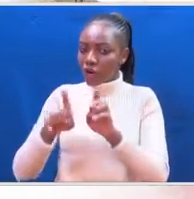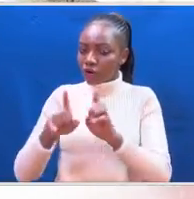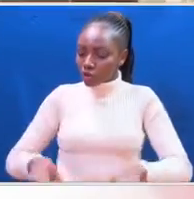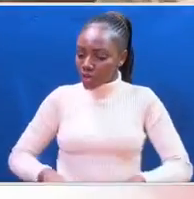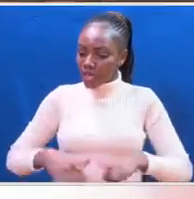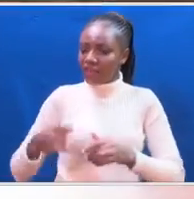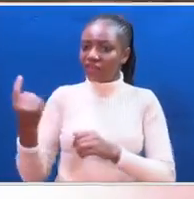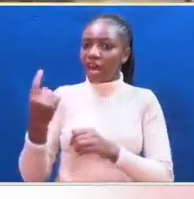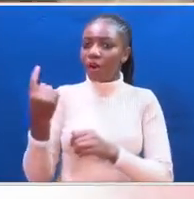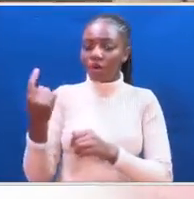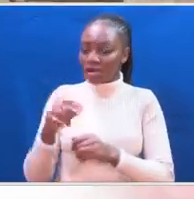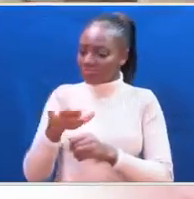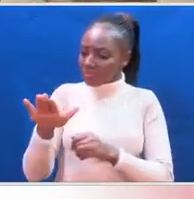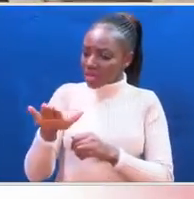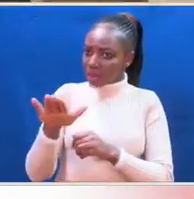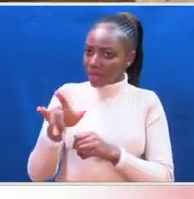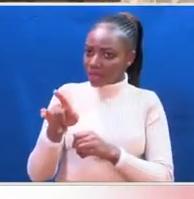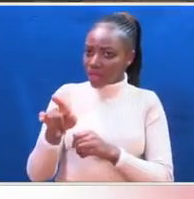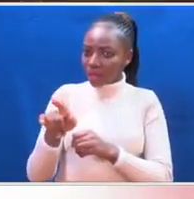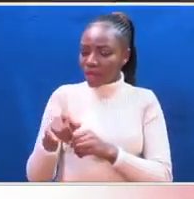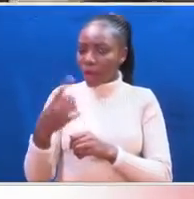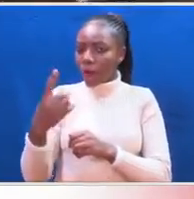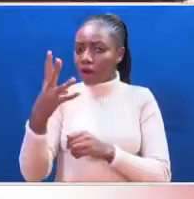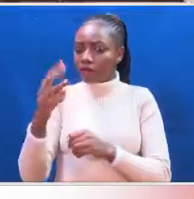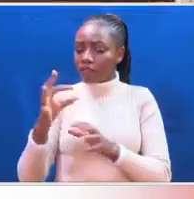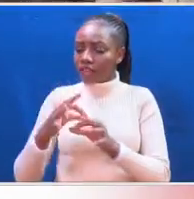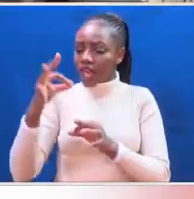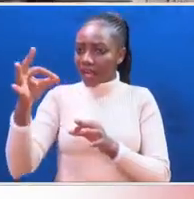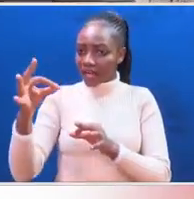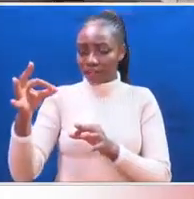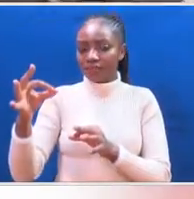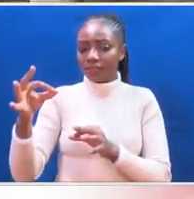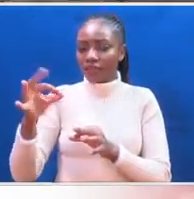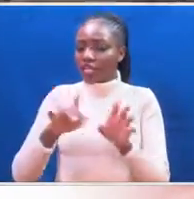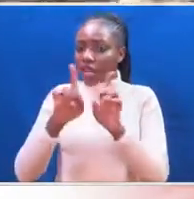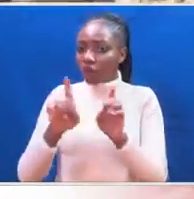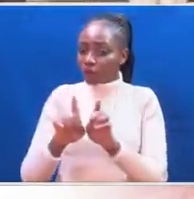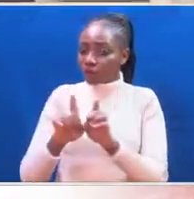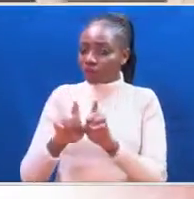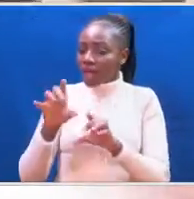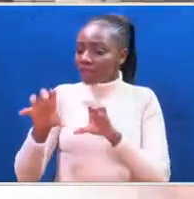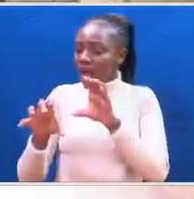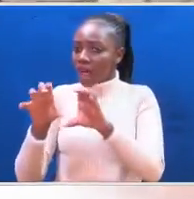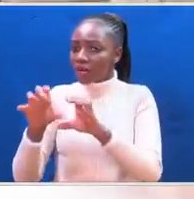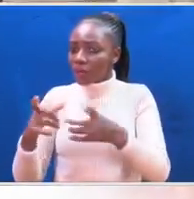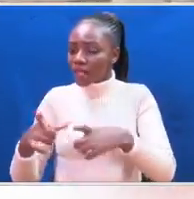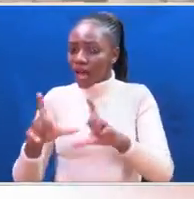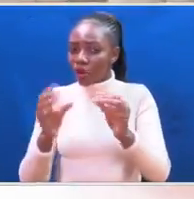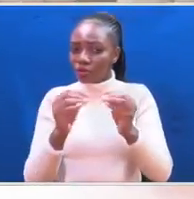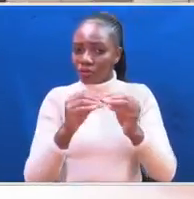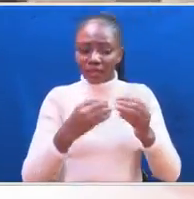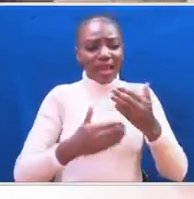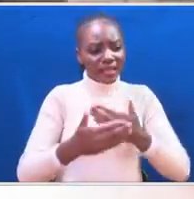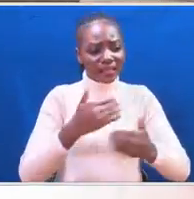in a solitary confinement of 140 acres of wilderness. Baraka is not allowed to interact with fellow